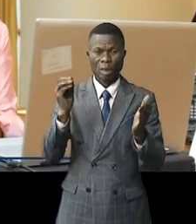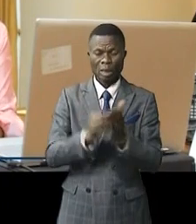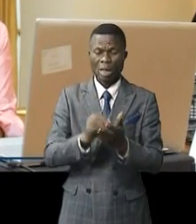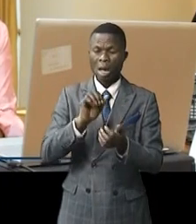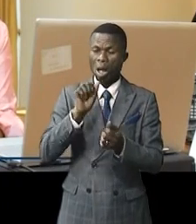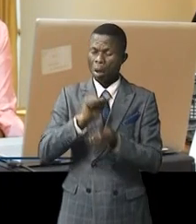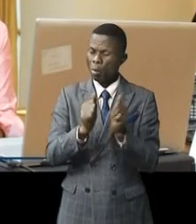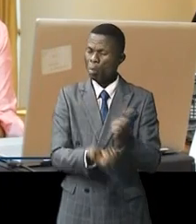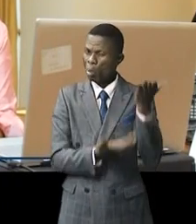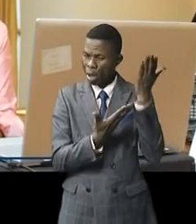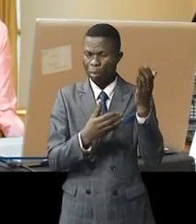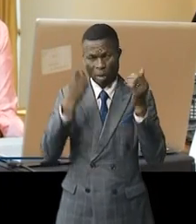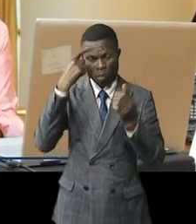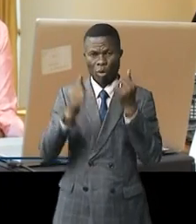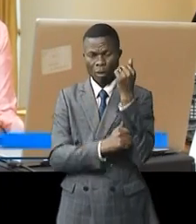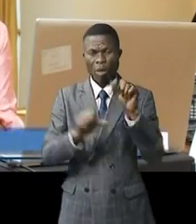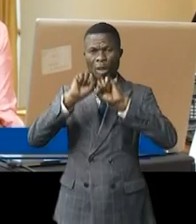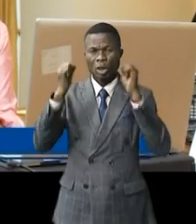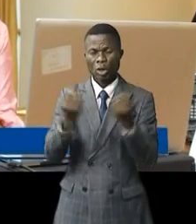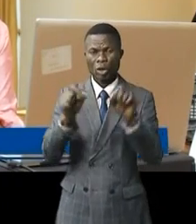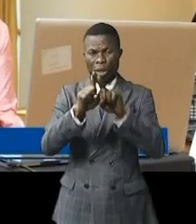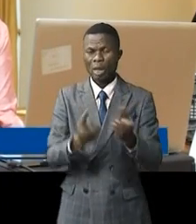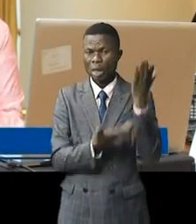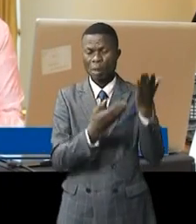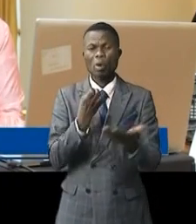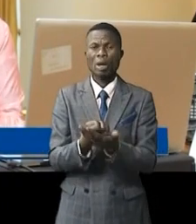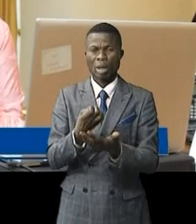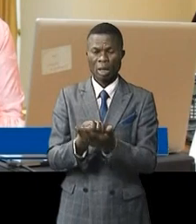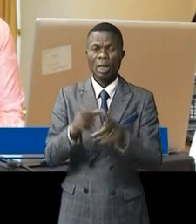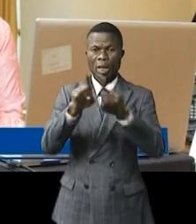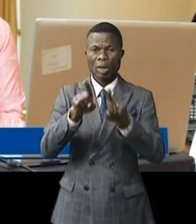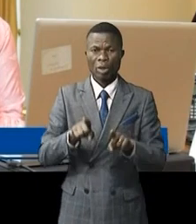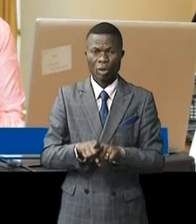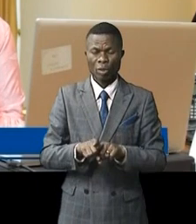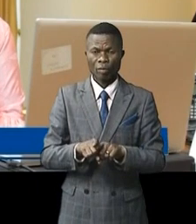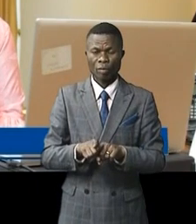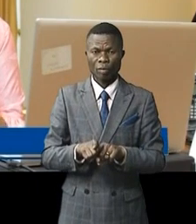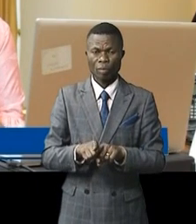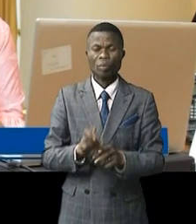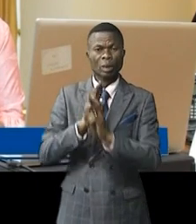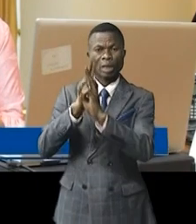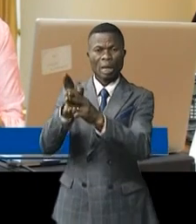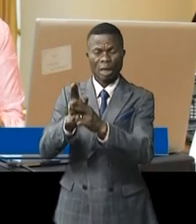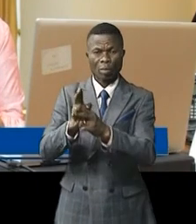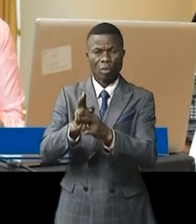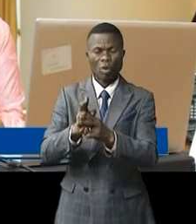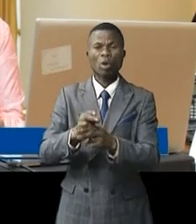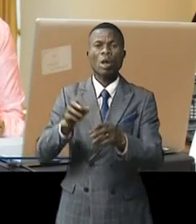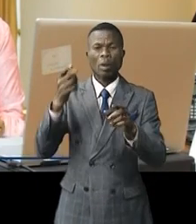nécessité humaine, sociale et une nécessité économique. C'est aussi une réponse politique